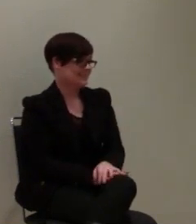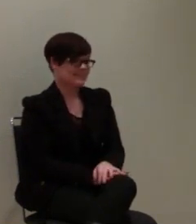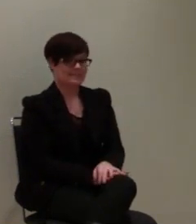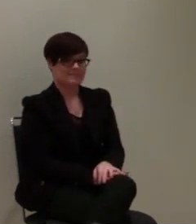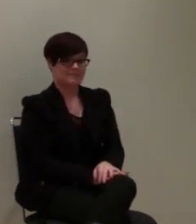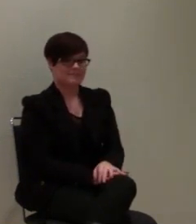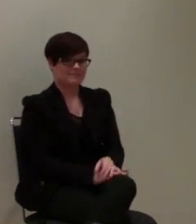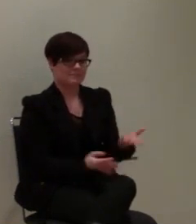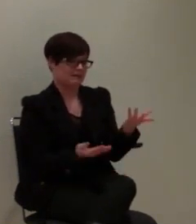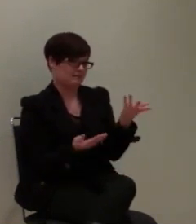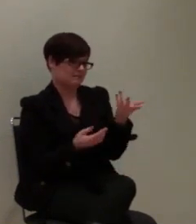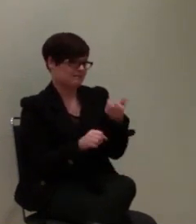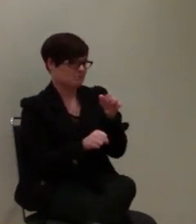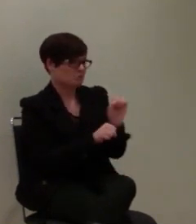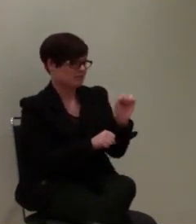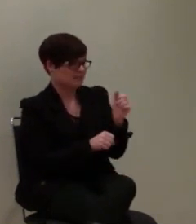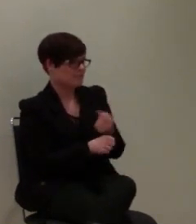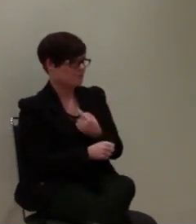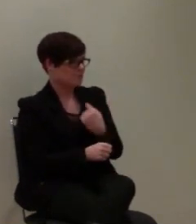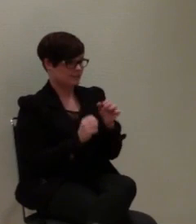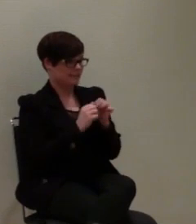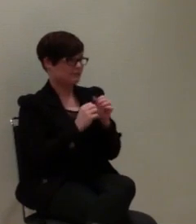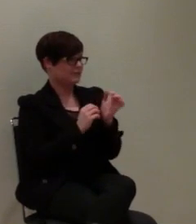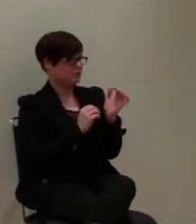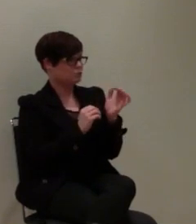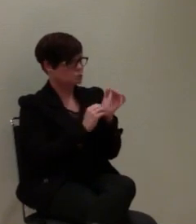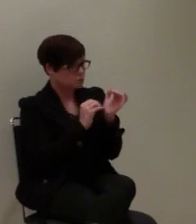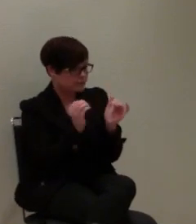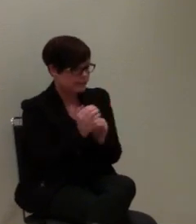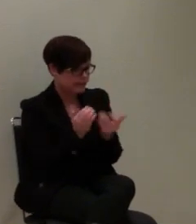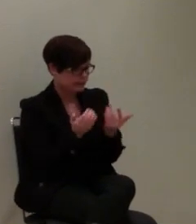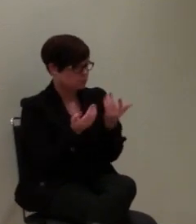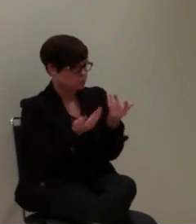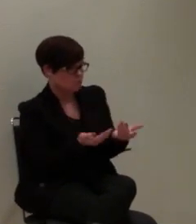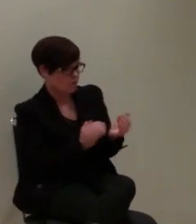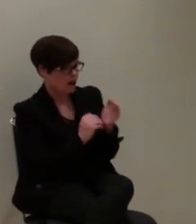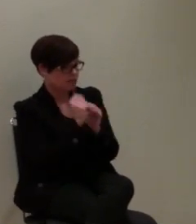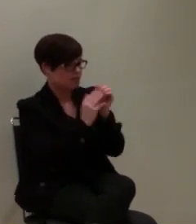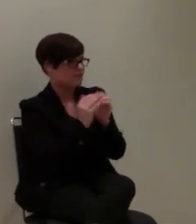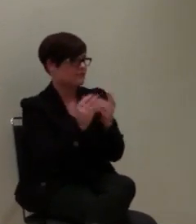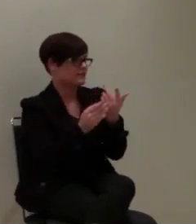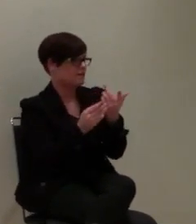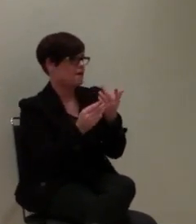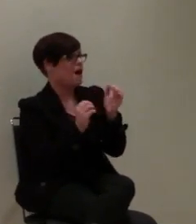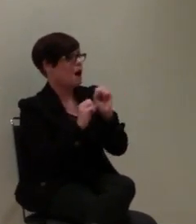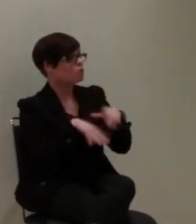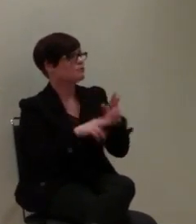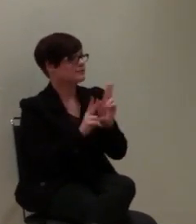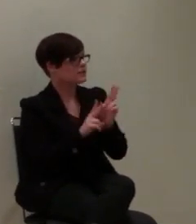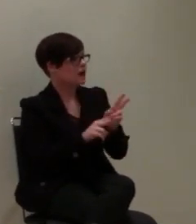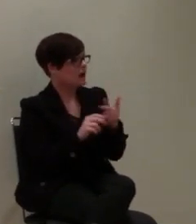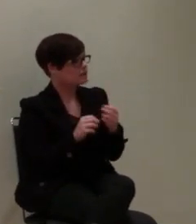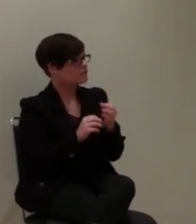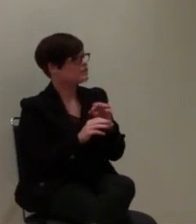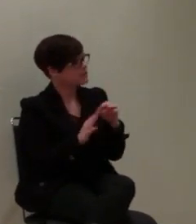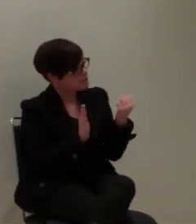natürlich, ist unser System entsprechend so aufgestellt, dass wir eine Ausfallsicherheit da gewährleisten.